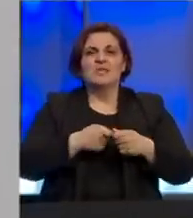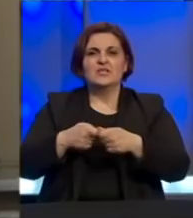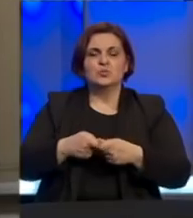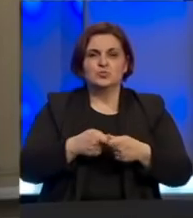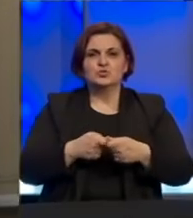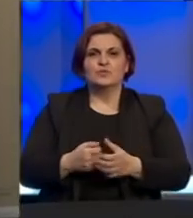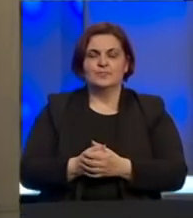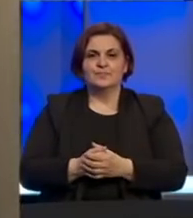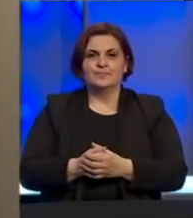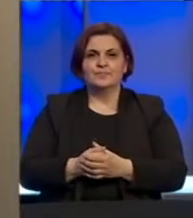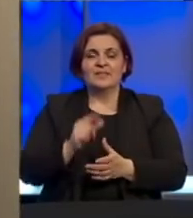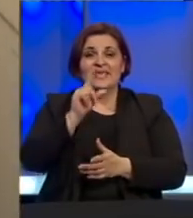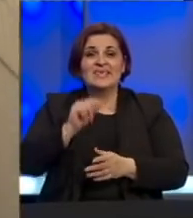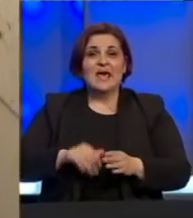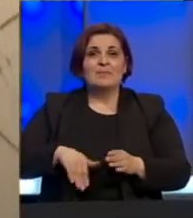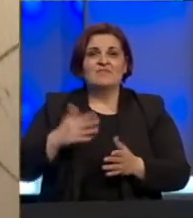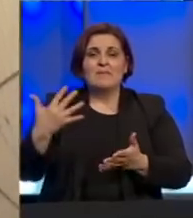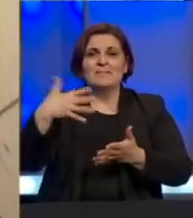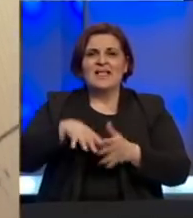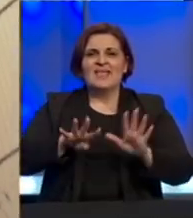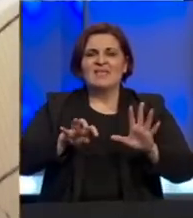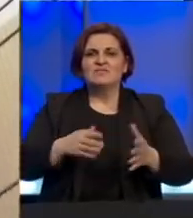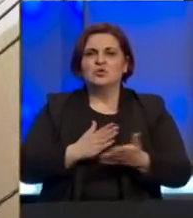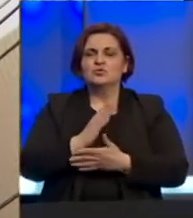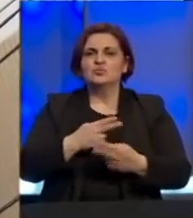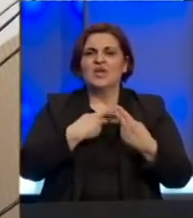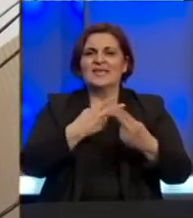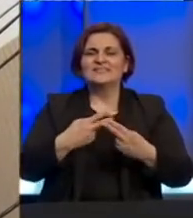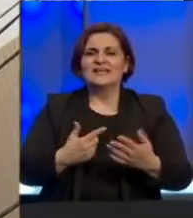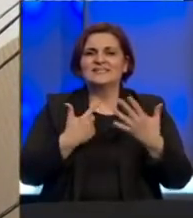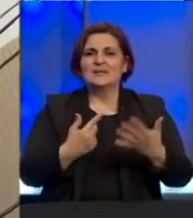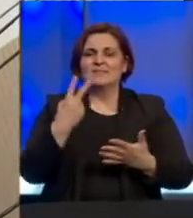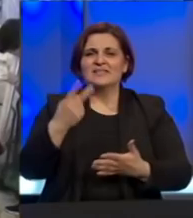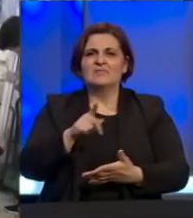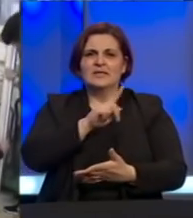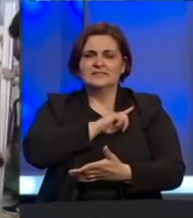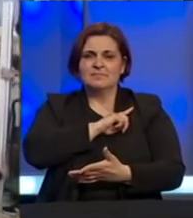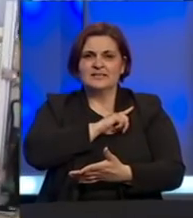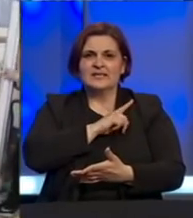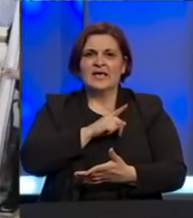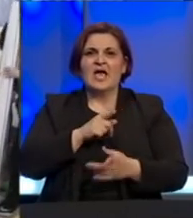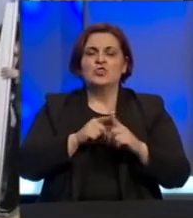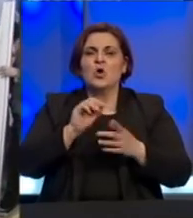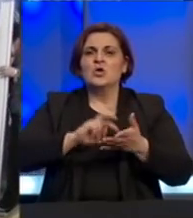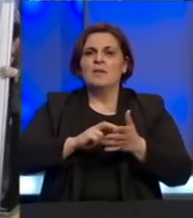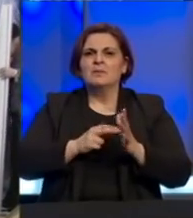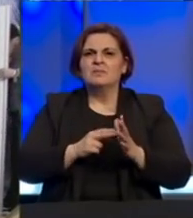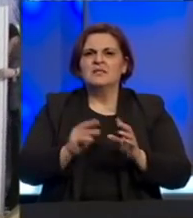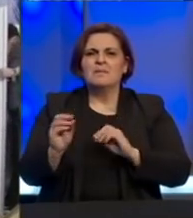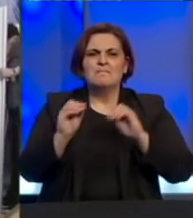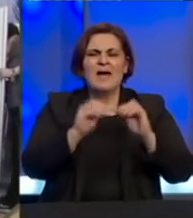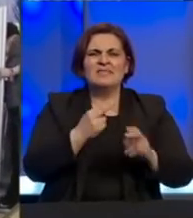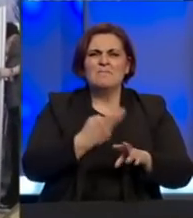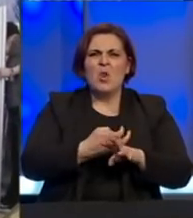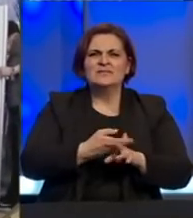Japan bilježi više od 3900 slučajeva zaraze te 92 smrtna ishoda. Tokio planira premestiti manje bolesne